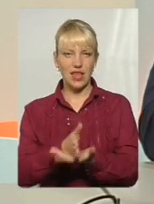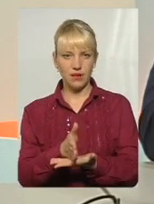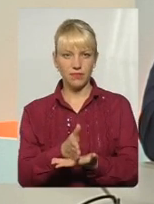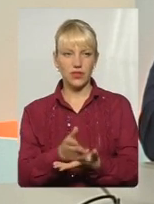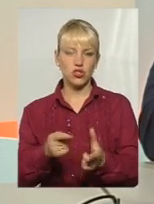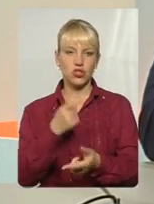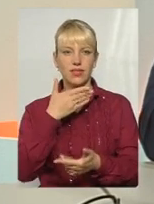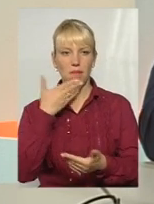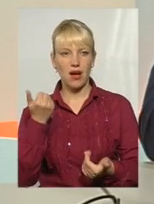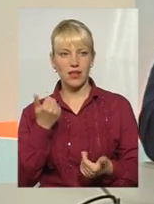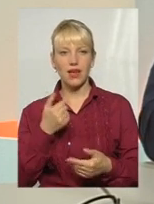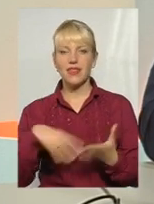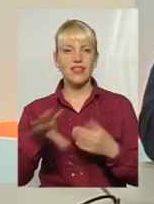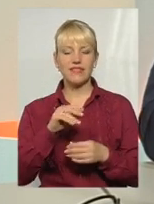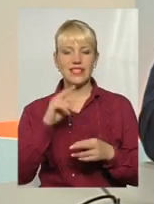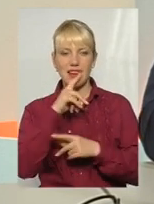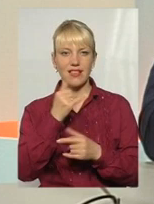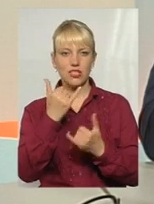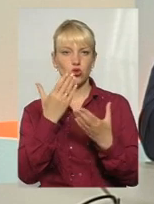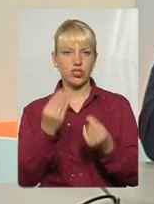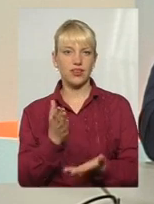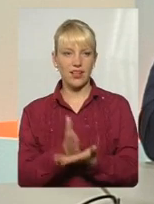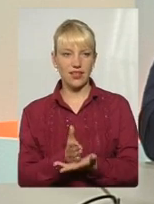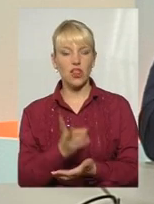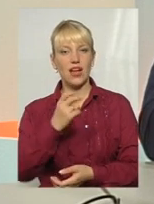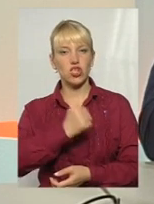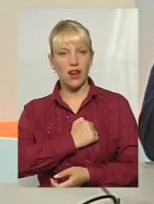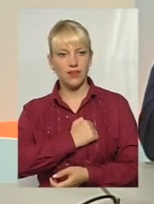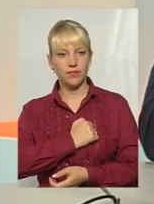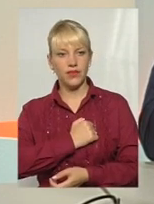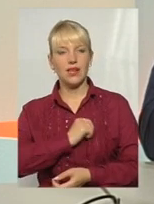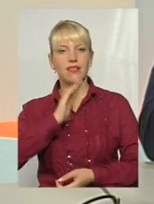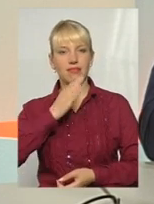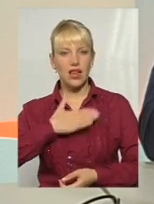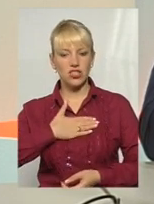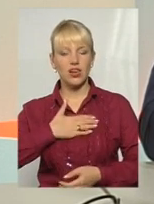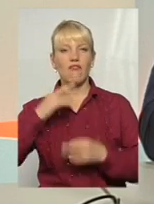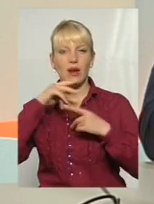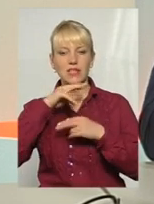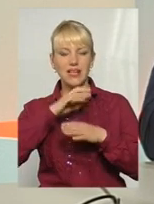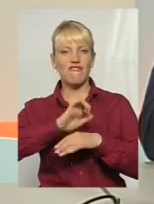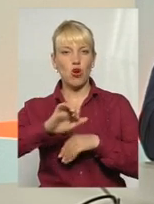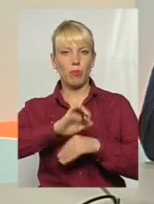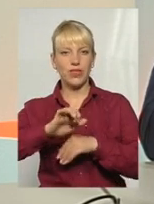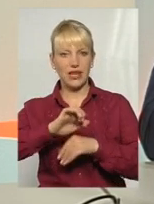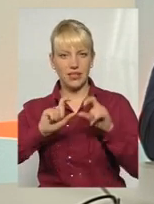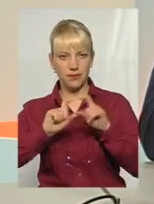немає їх, ну не всі ліки на сьогоднішній день є. На жаль, наш фармацевтичний виробник на